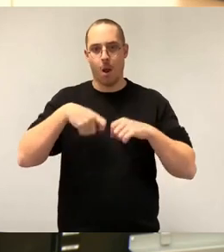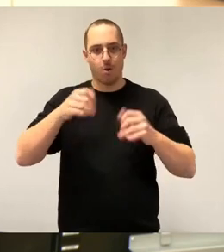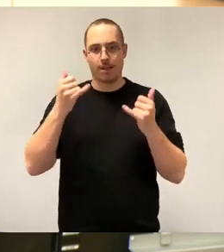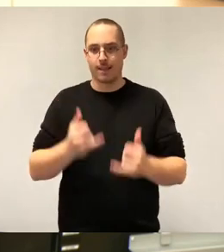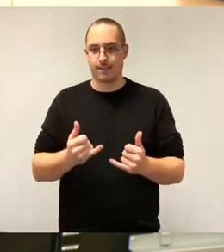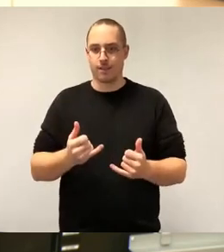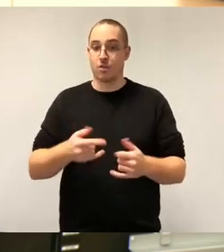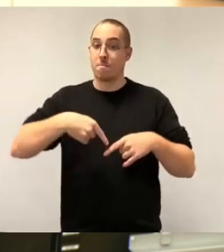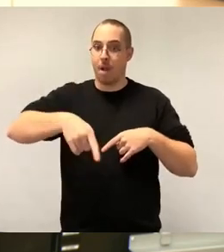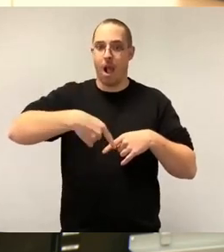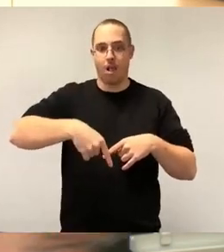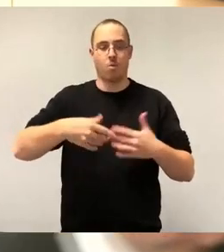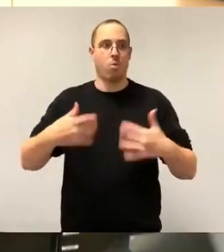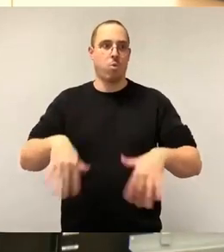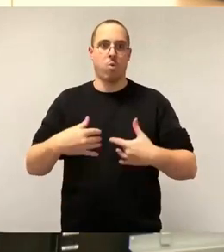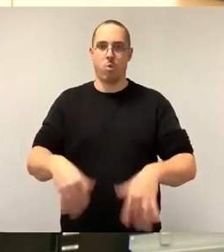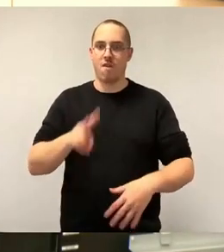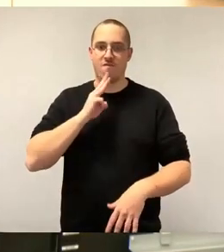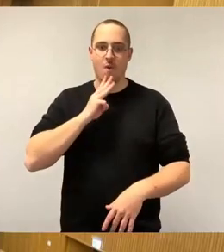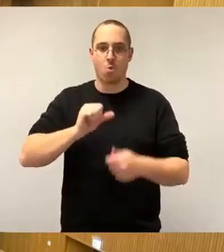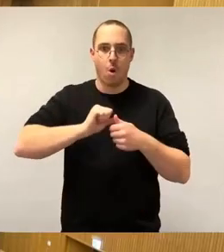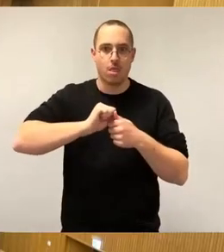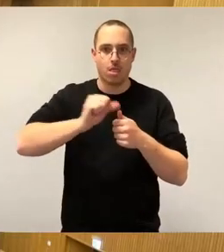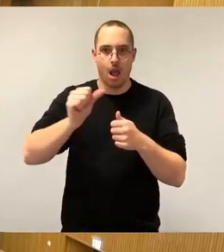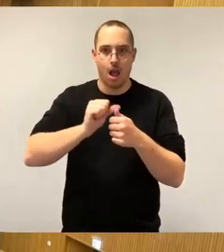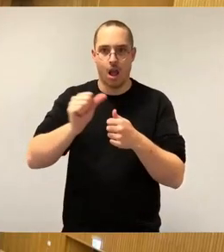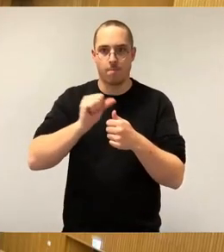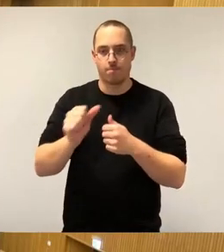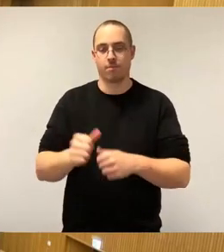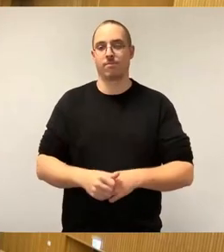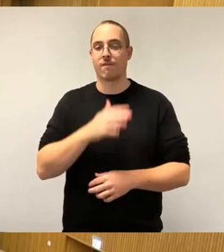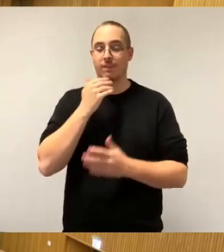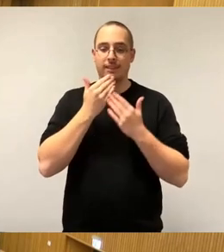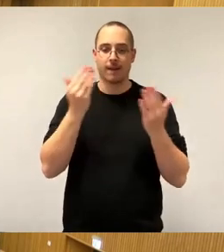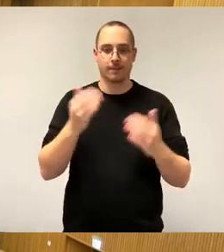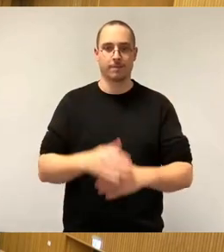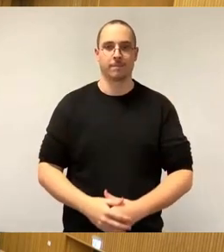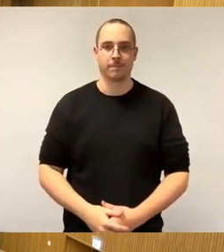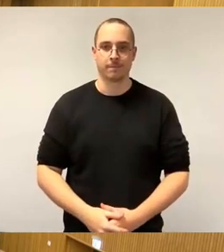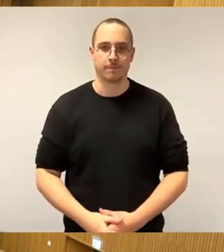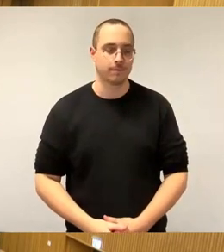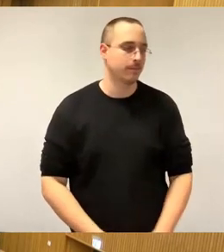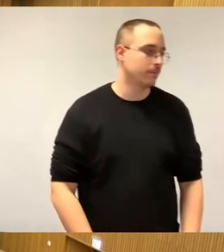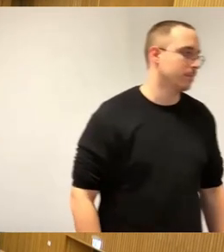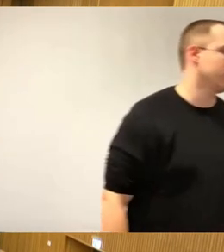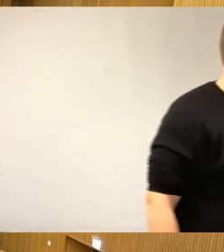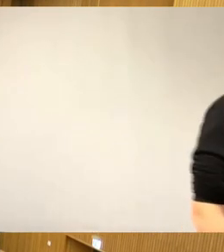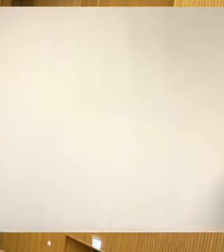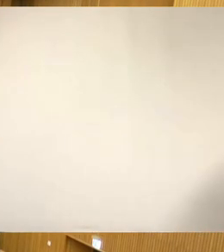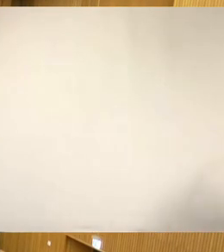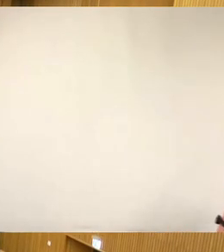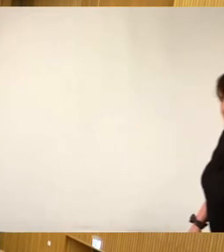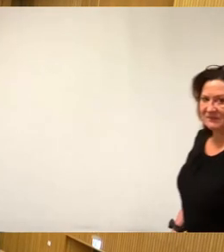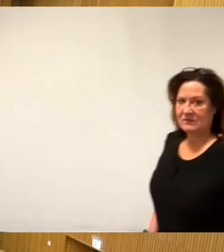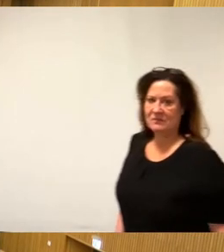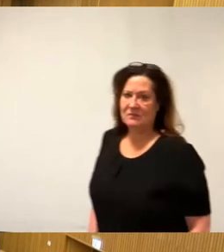Dresden nicht umgehen. Vielen Dank. So, wir steigen ein in die Fraktionsrunde. SPD beginnt. Herr Drefs,